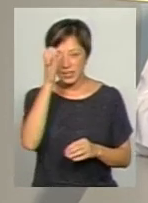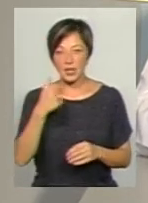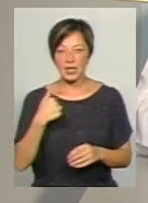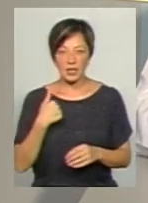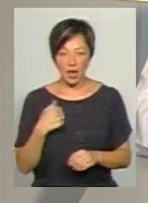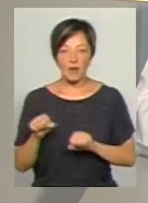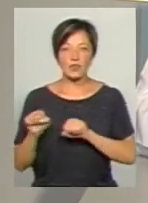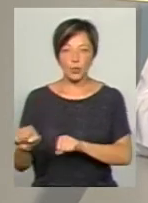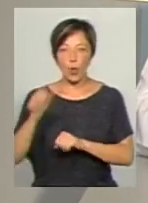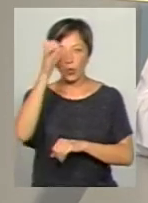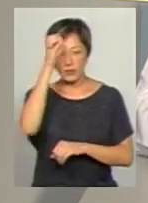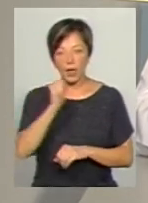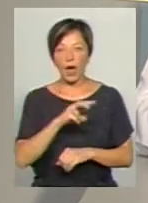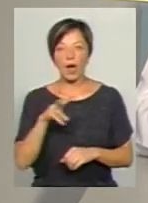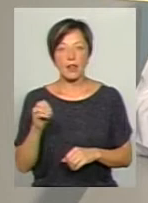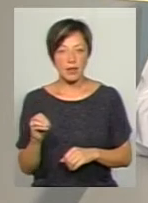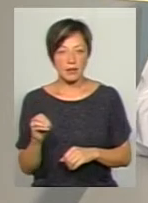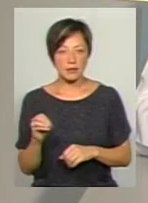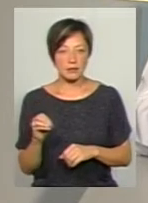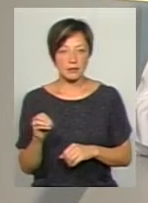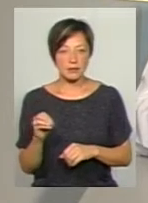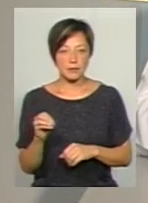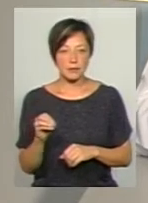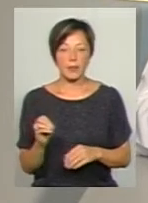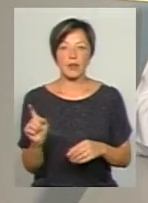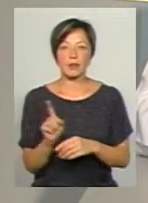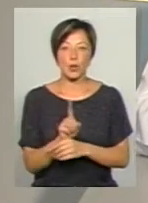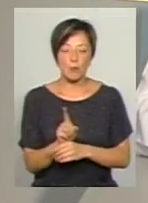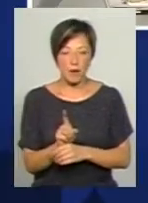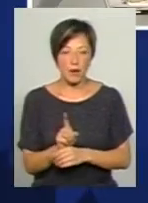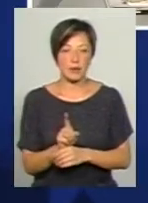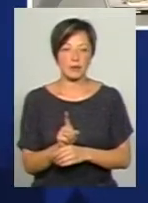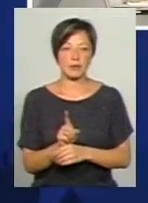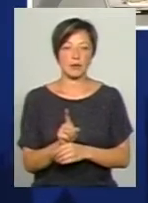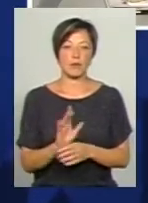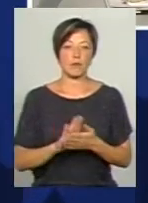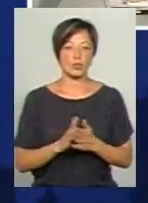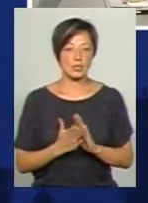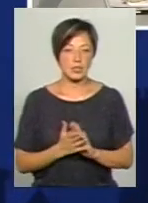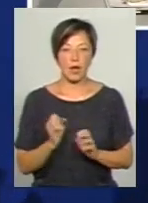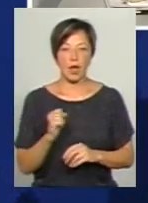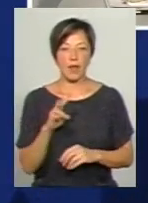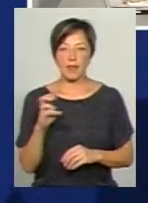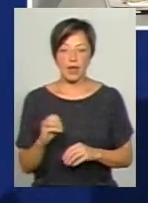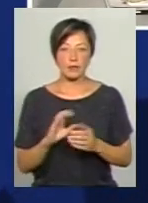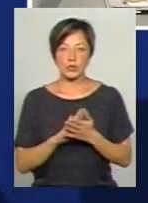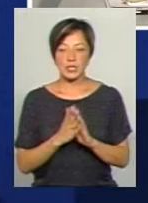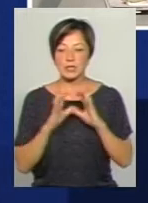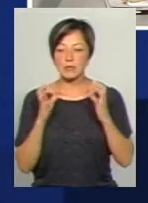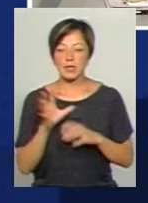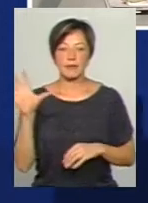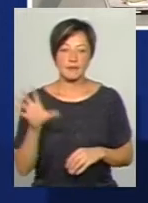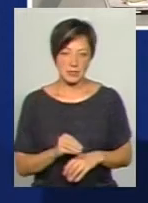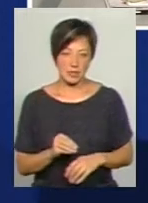відстоюю освіту, але відстоюю її з нормальної позиції, а не з позиції зберегти все заради